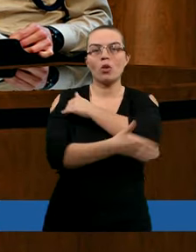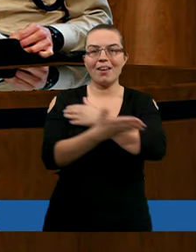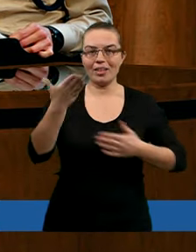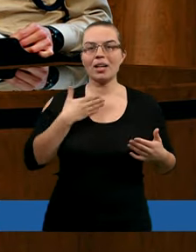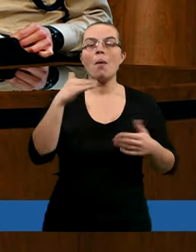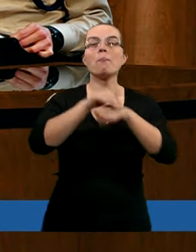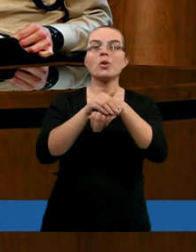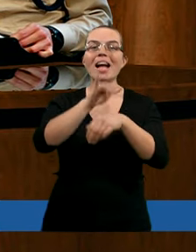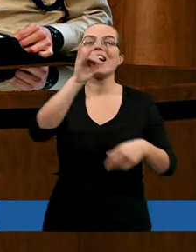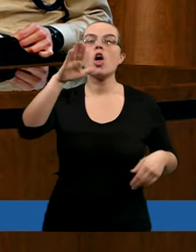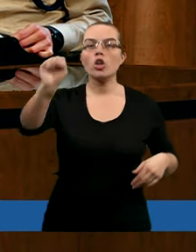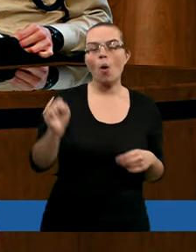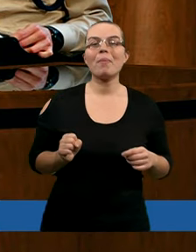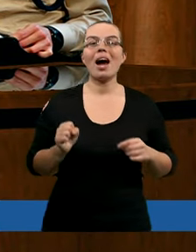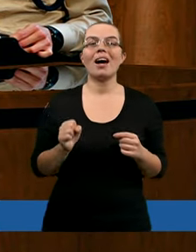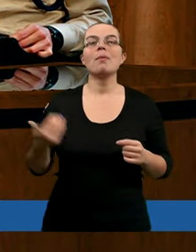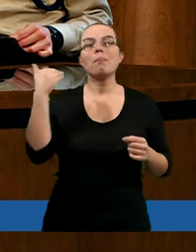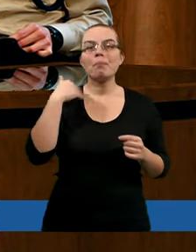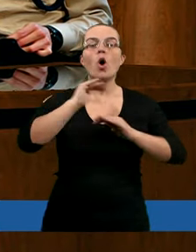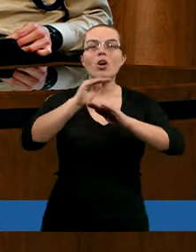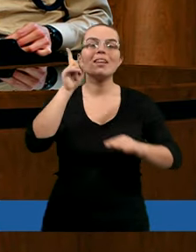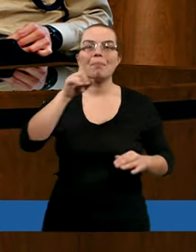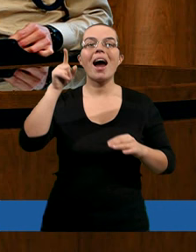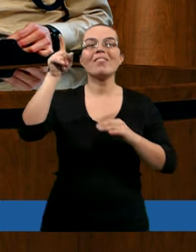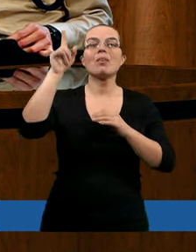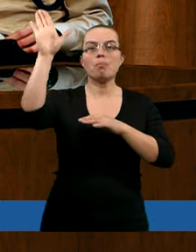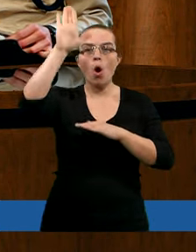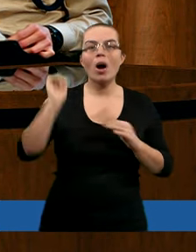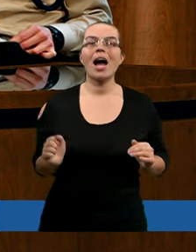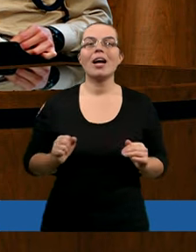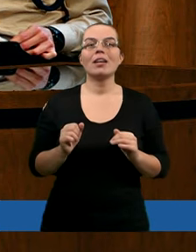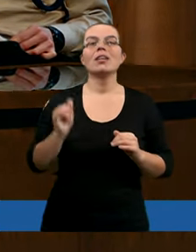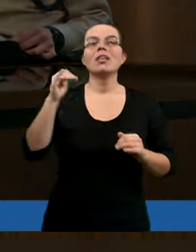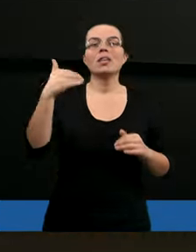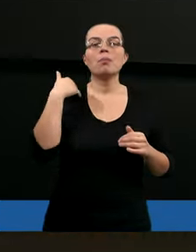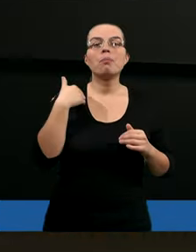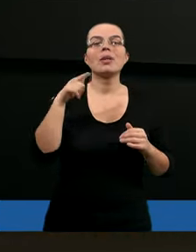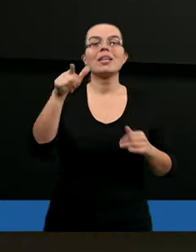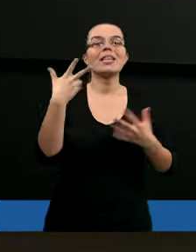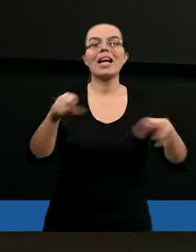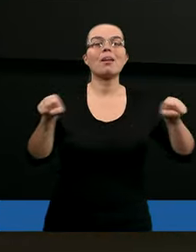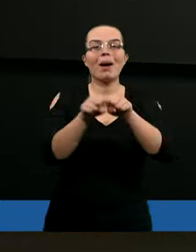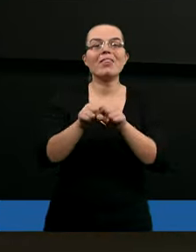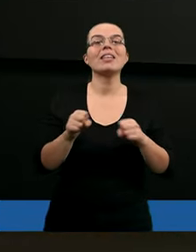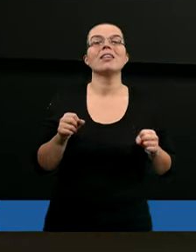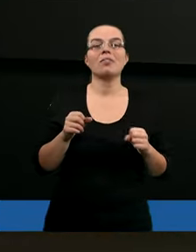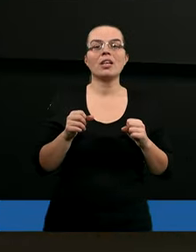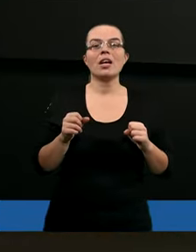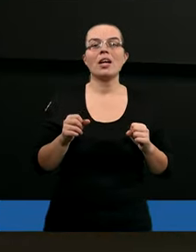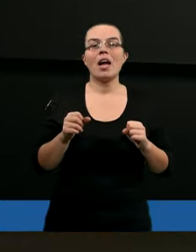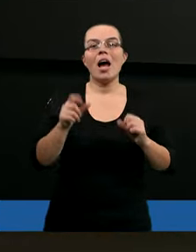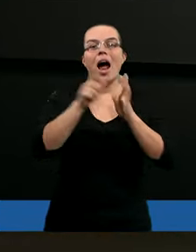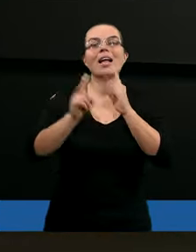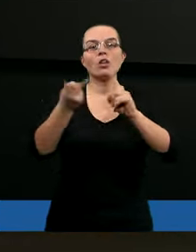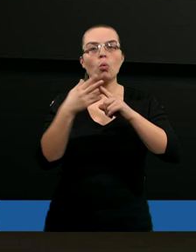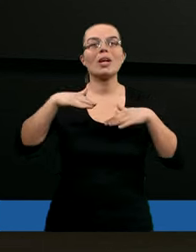Przyjaciele Hioba bronili tak naprawdę Pana Boga. Tak naprawdę z jednej strony bronili, chcieli usprawiedliwić Boga, a z drugiej